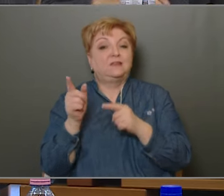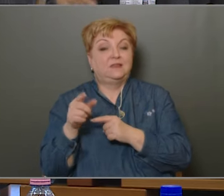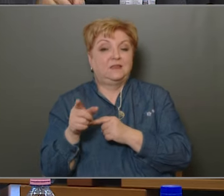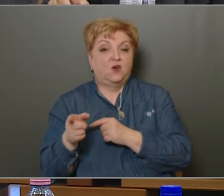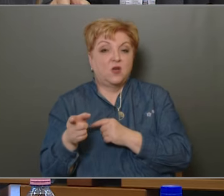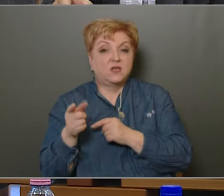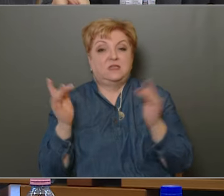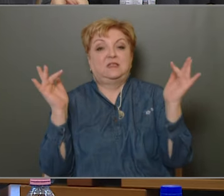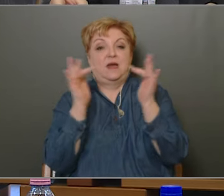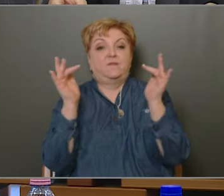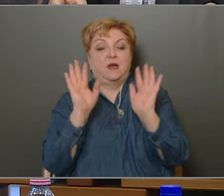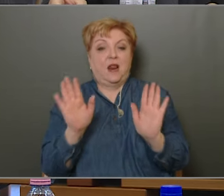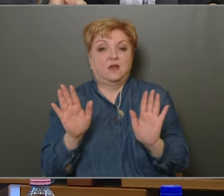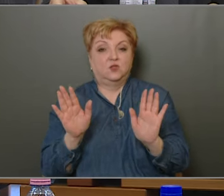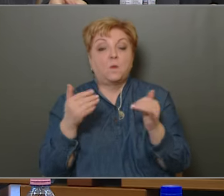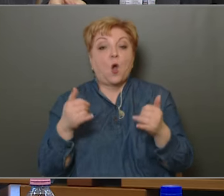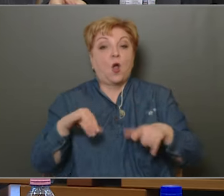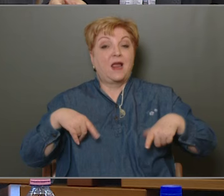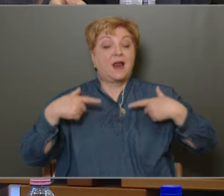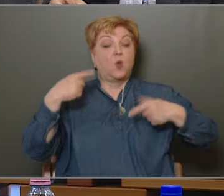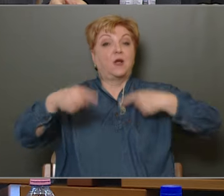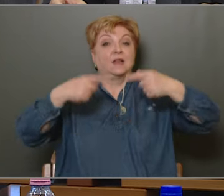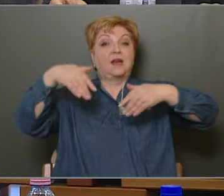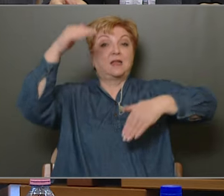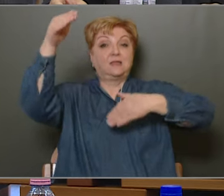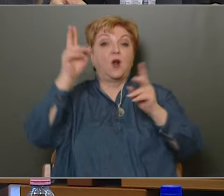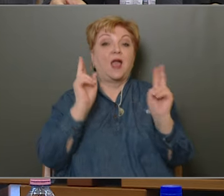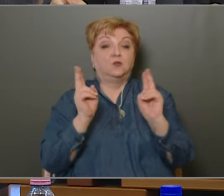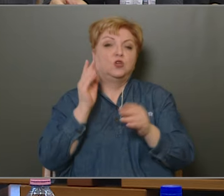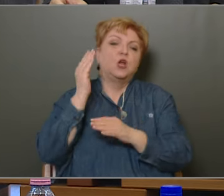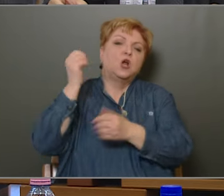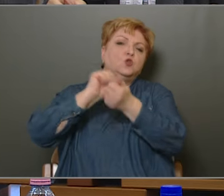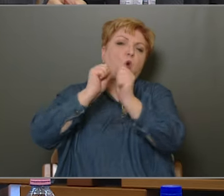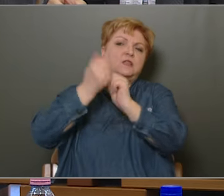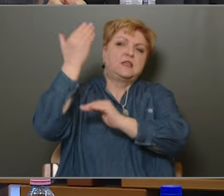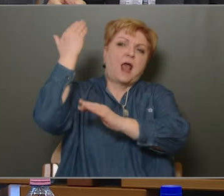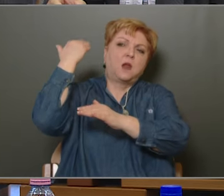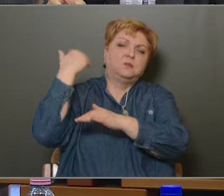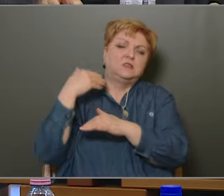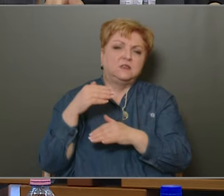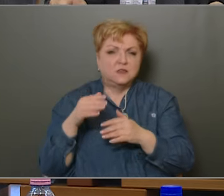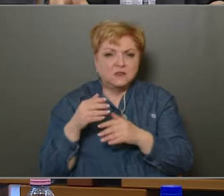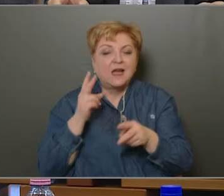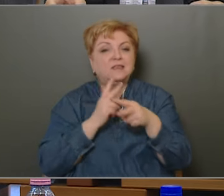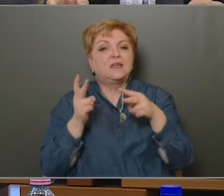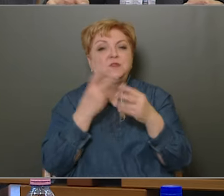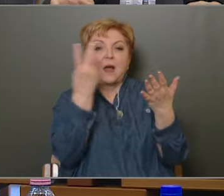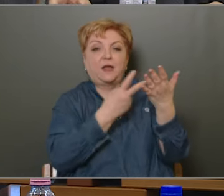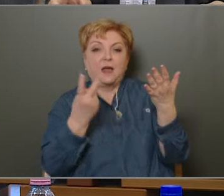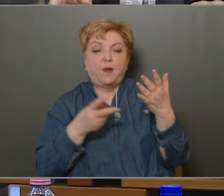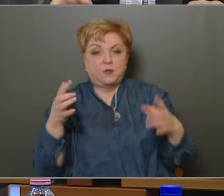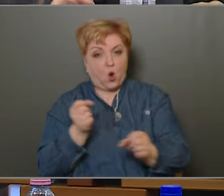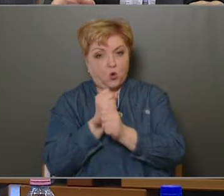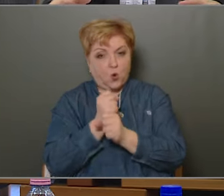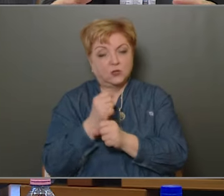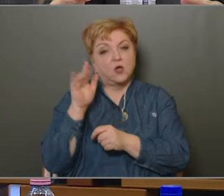élezésére. A ma élő generációk lehetősége, hogy történelmi táblatból letisztultabb képet alkothatnak az akkori történésekből,